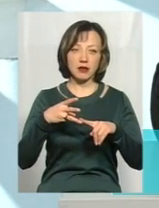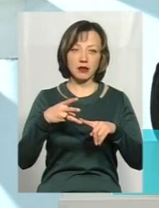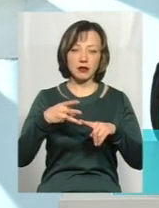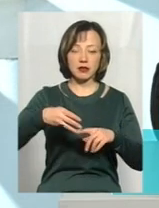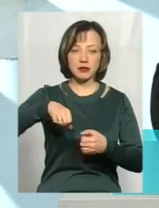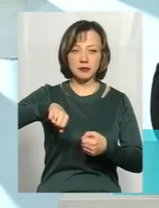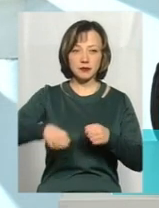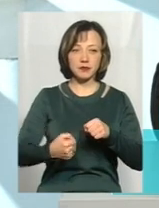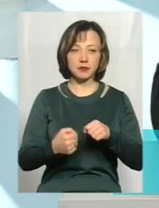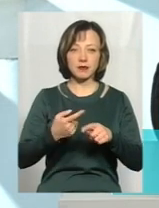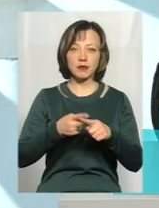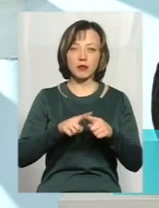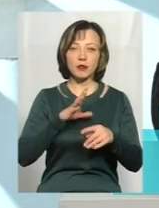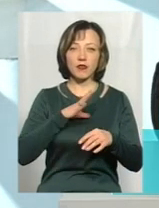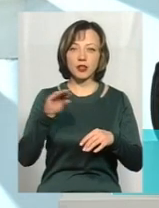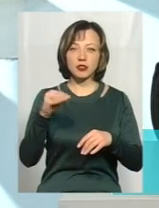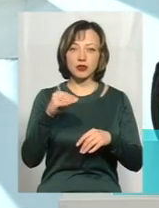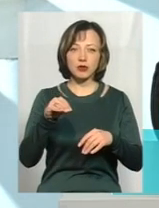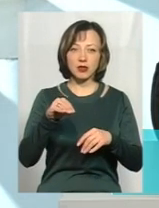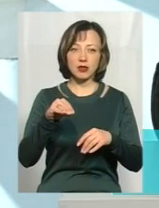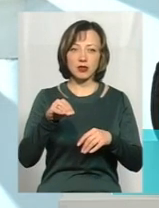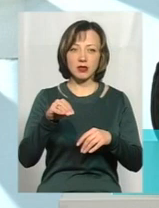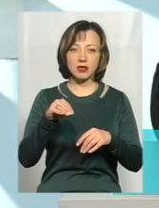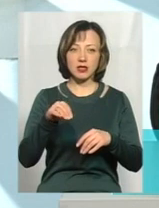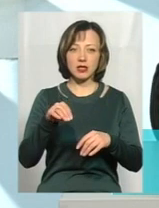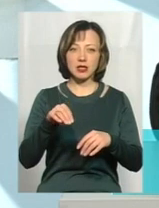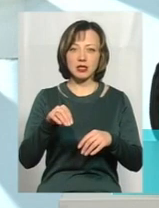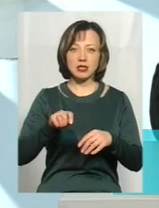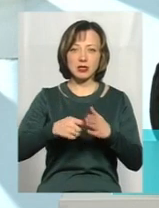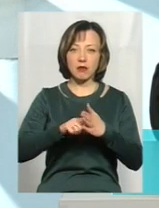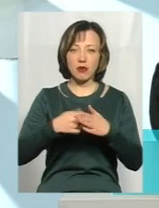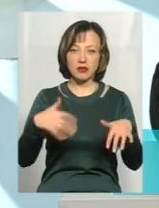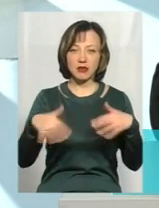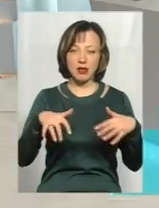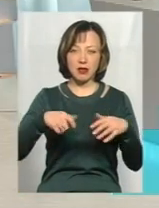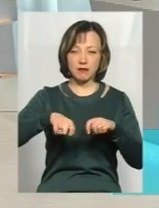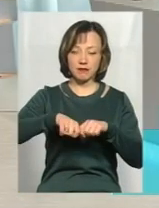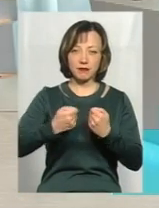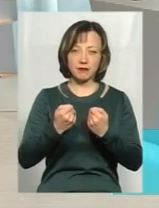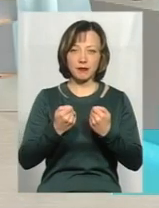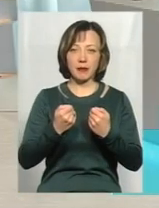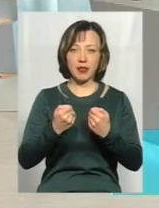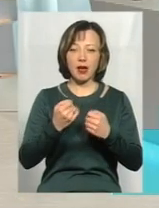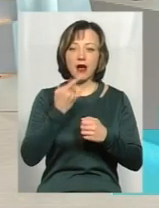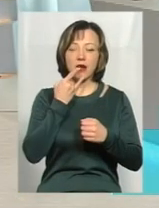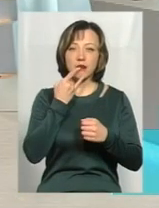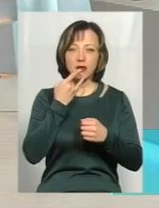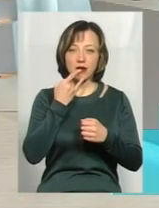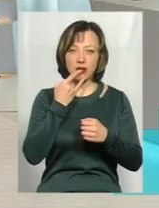коли в стареньких Жигулях капот там підважити, він замок не тримає, виломали, зняли акумулятор,